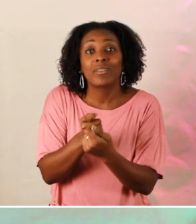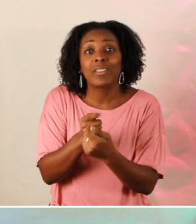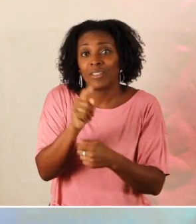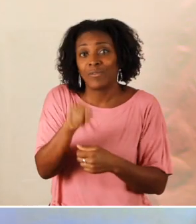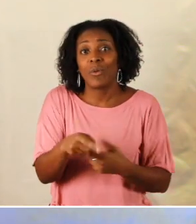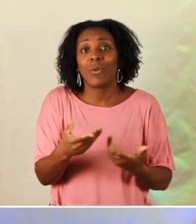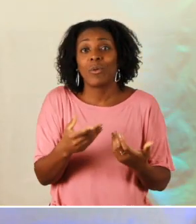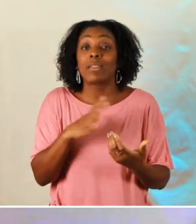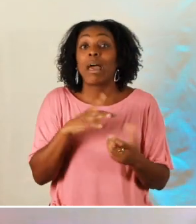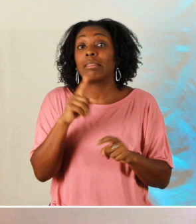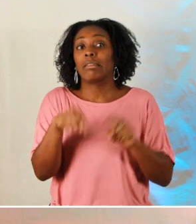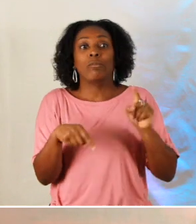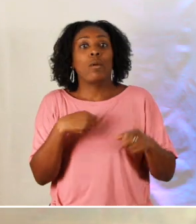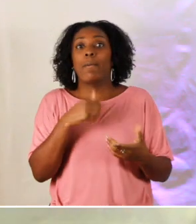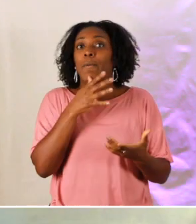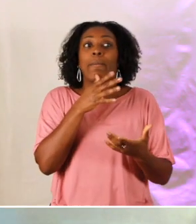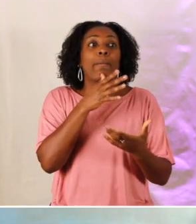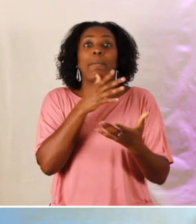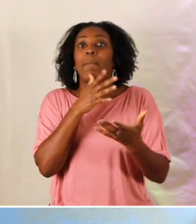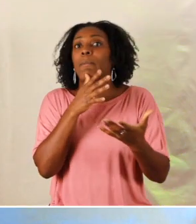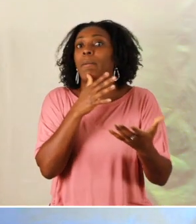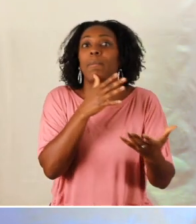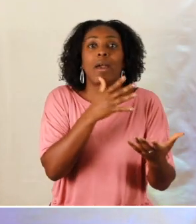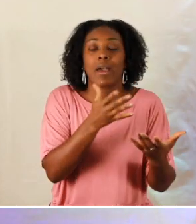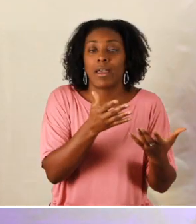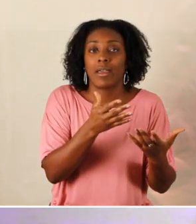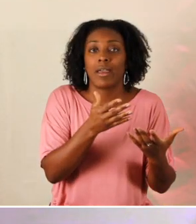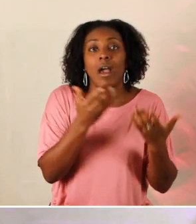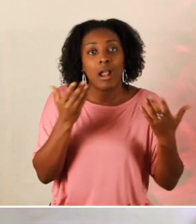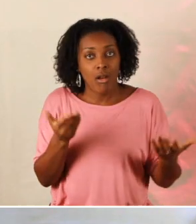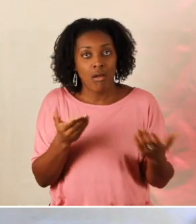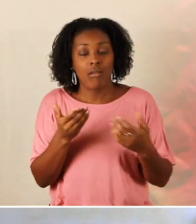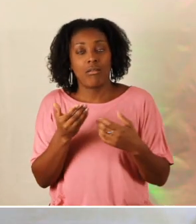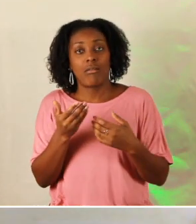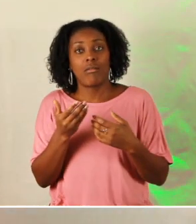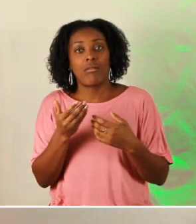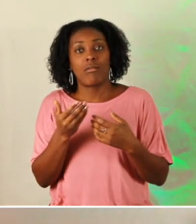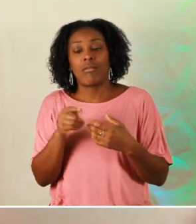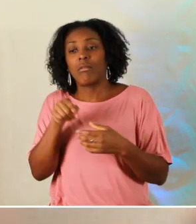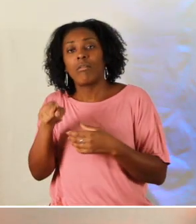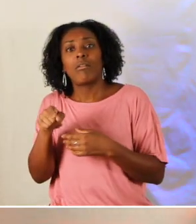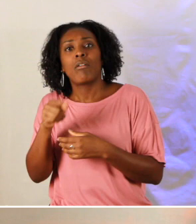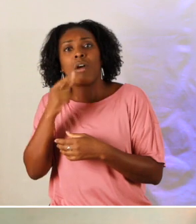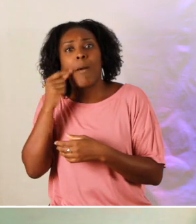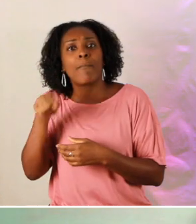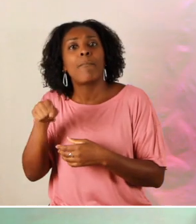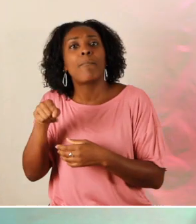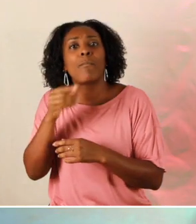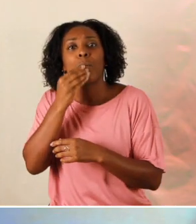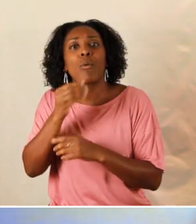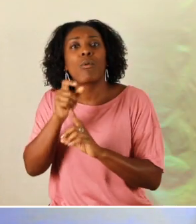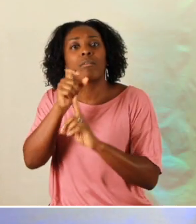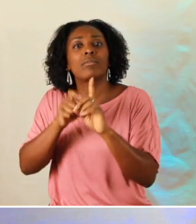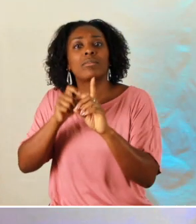besoins mais parfois il ya des besoins auxquels on ne peut pas répondre et on voit que cet homme là et bien il a été vers l'hôtel